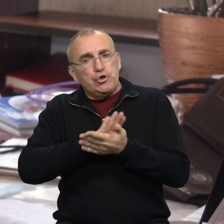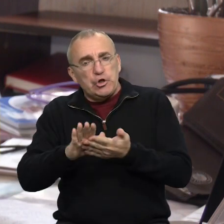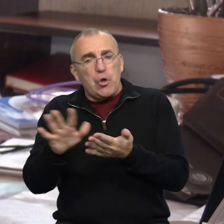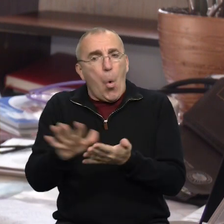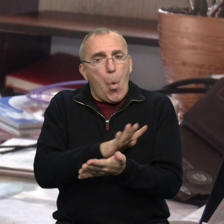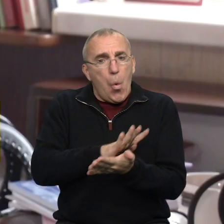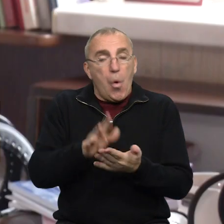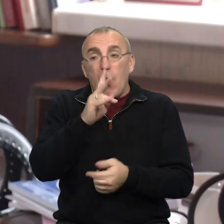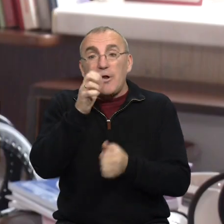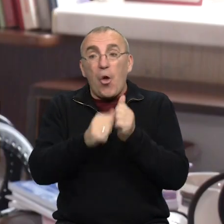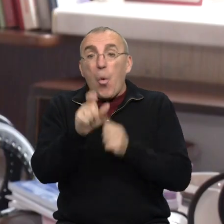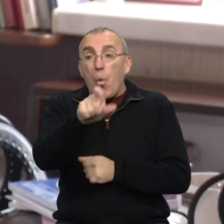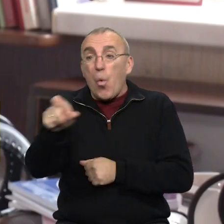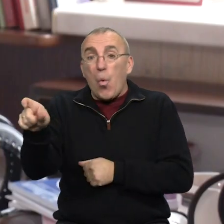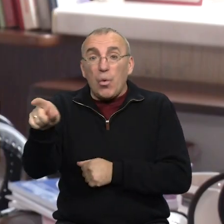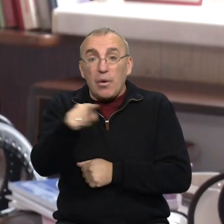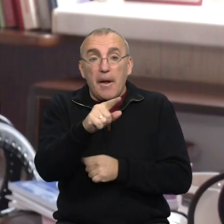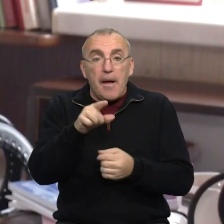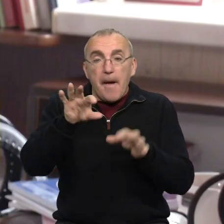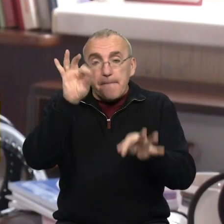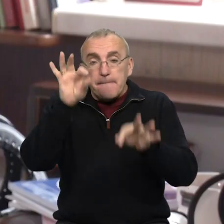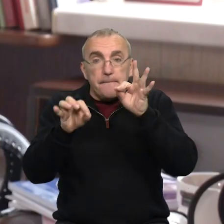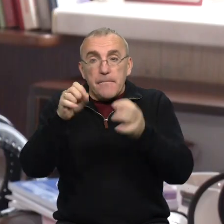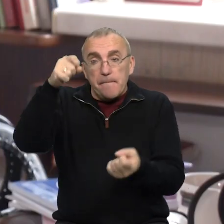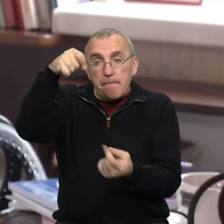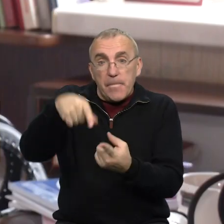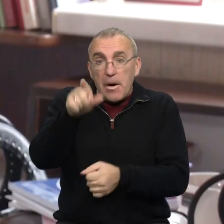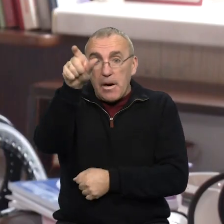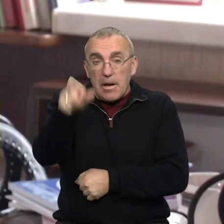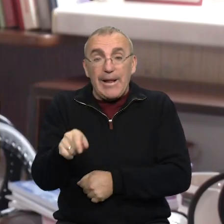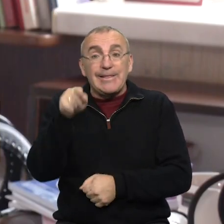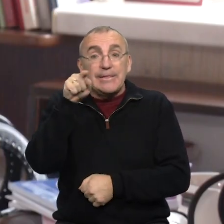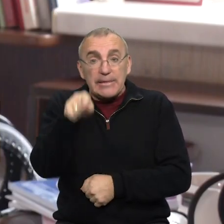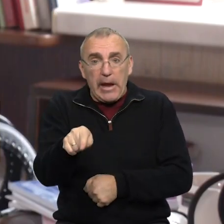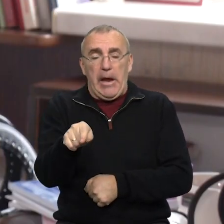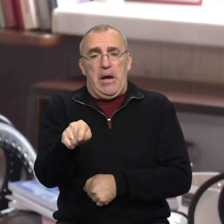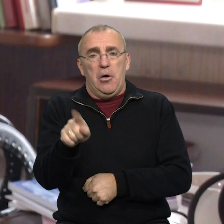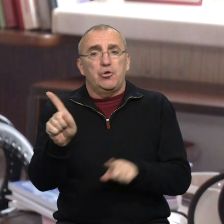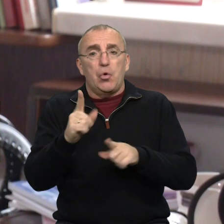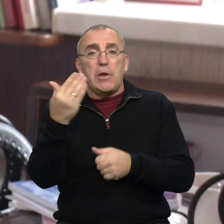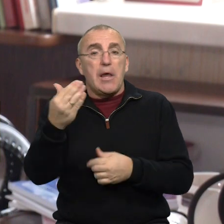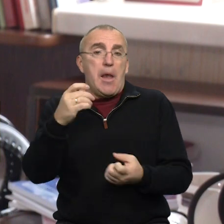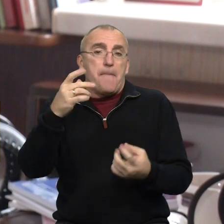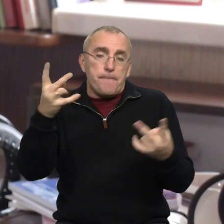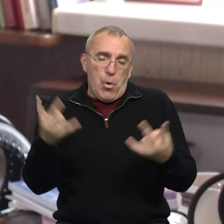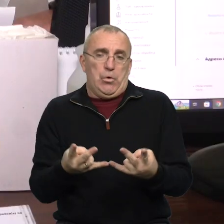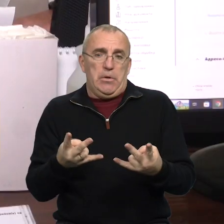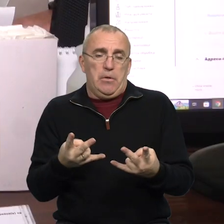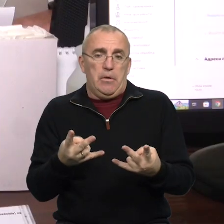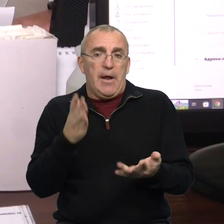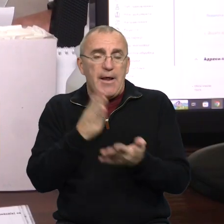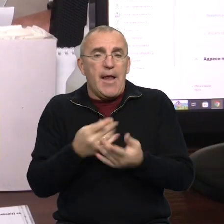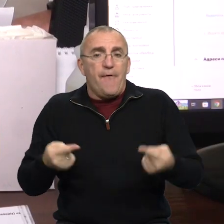чиста очистка. Для кожної людини підібрати індивідуально те, що їй потрібно.